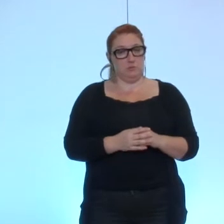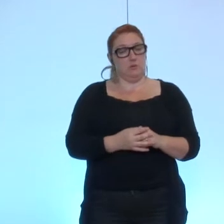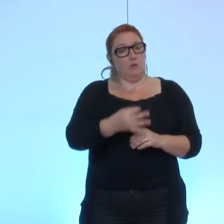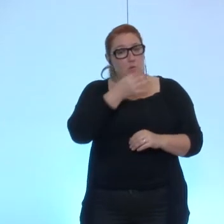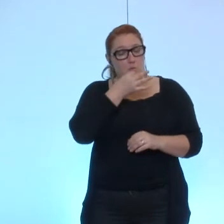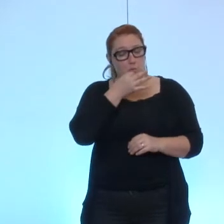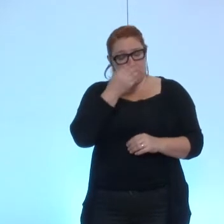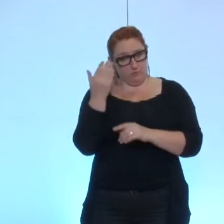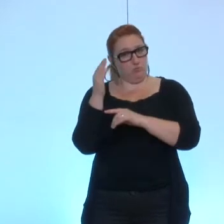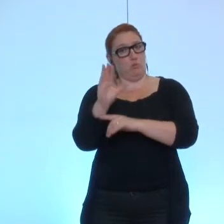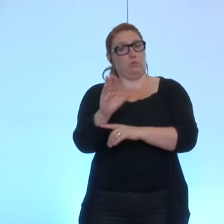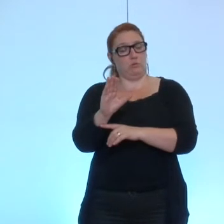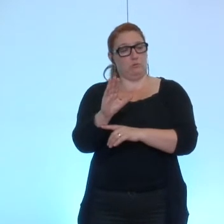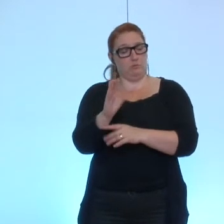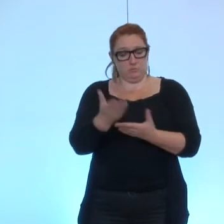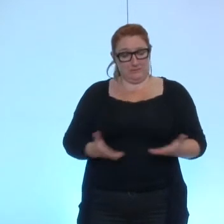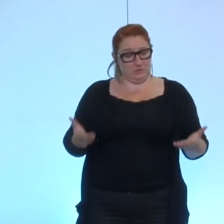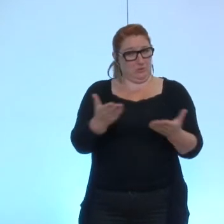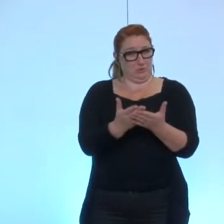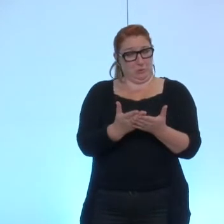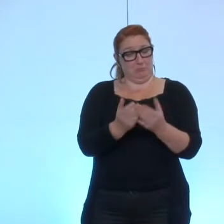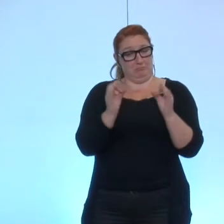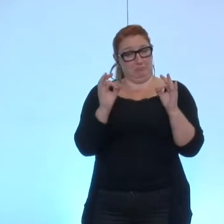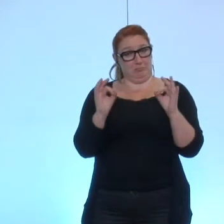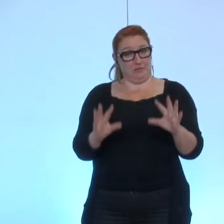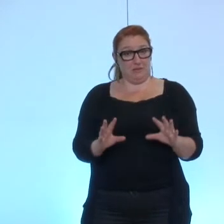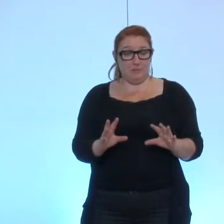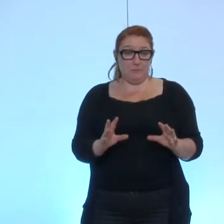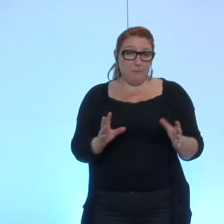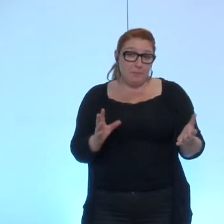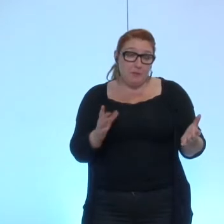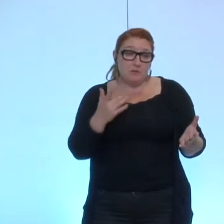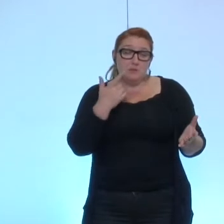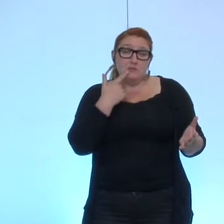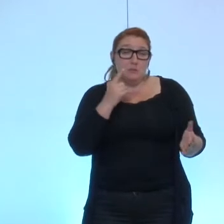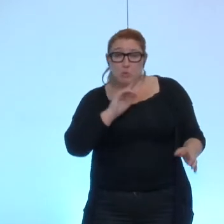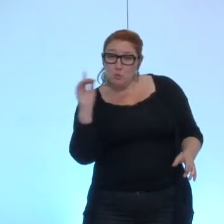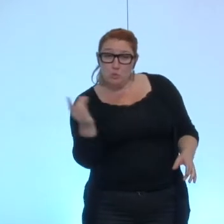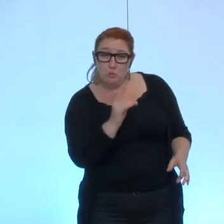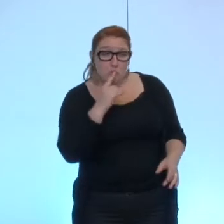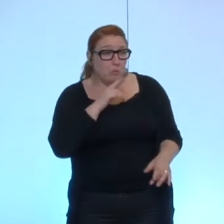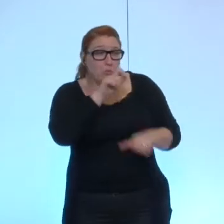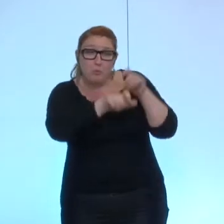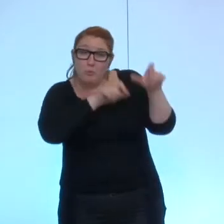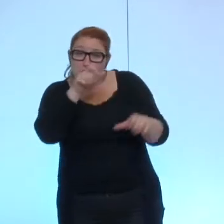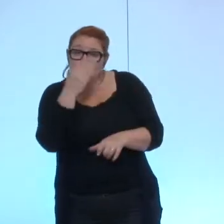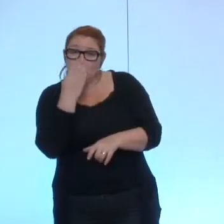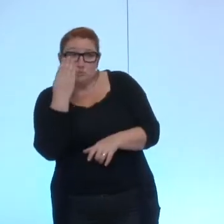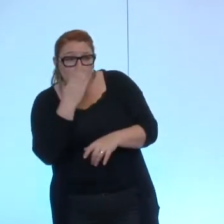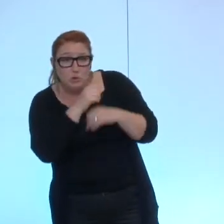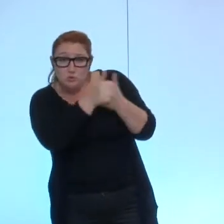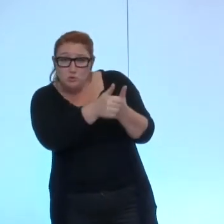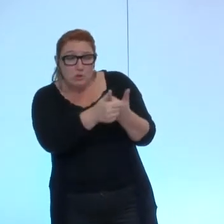à quel point cette situation là ne se présente en fait que pour certaines personnes qui en font la demande que